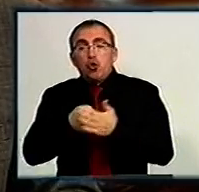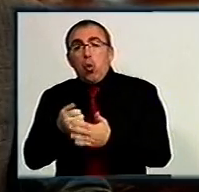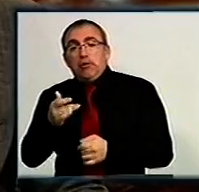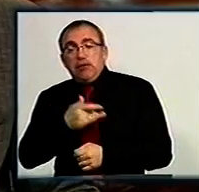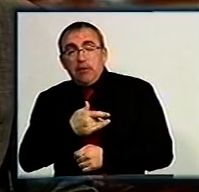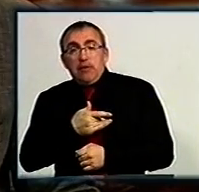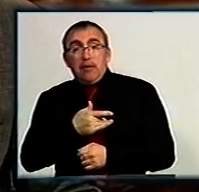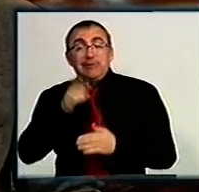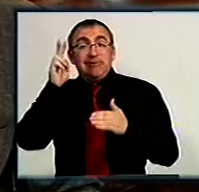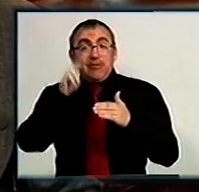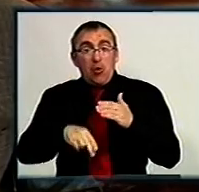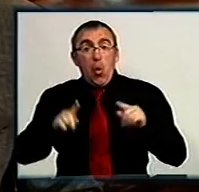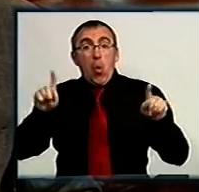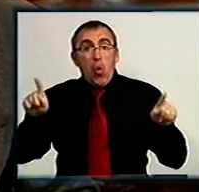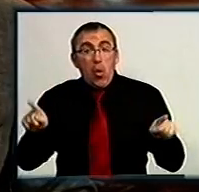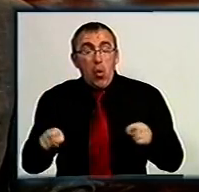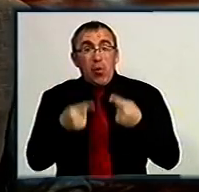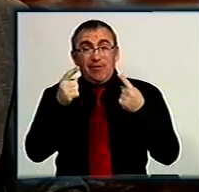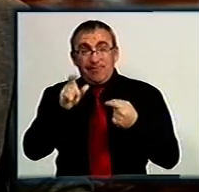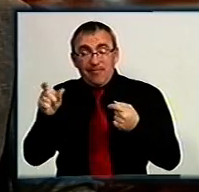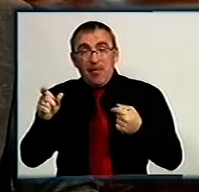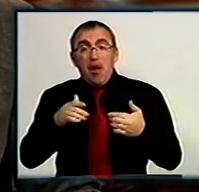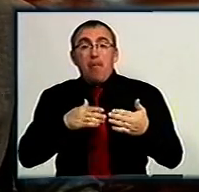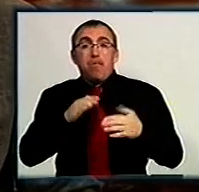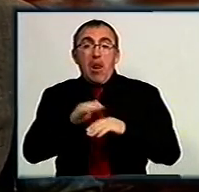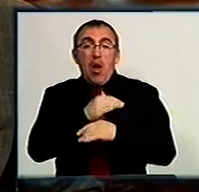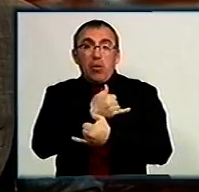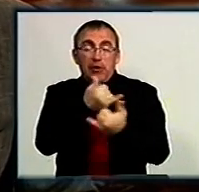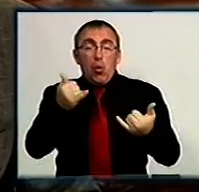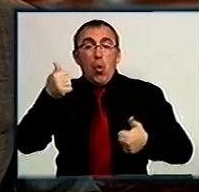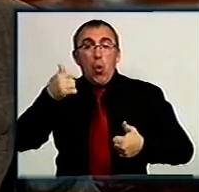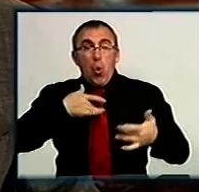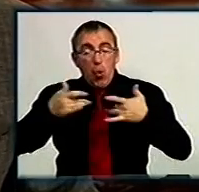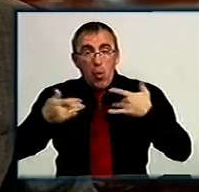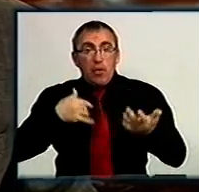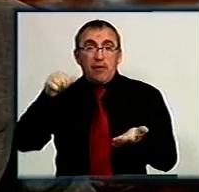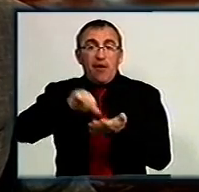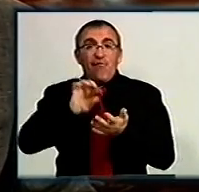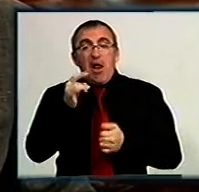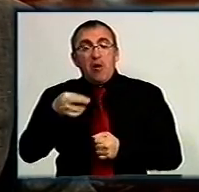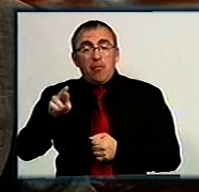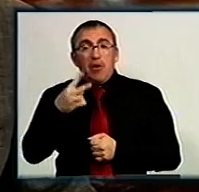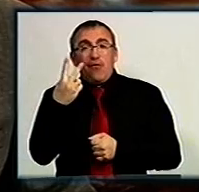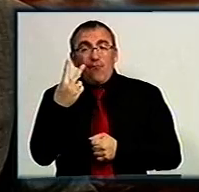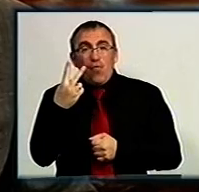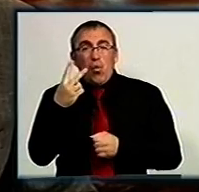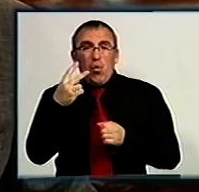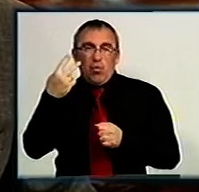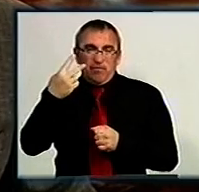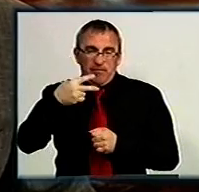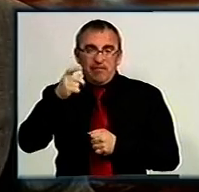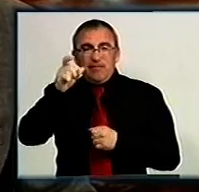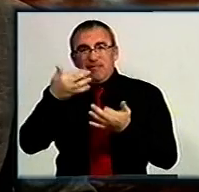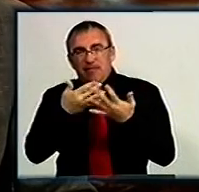З наводи її завершення організатори ініціювали благодійний концерт у філармонії. У ньому взяли участь близько двох десятків вокальних і